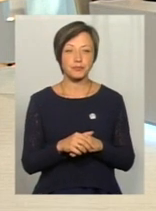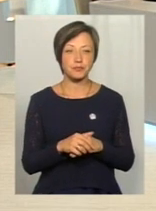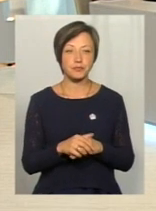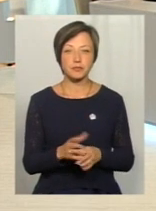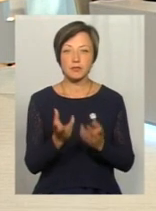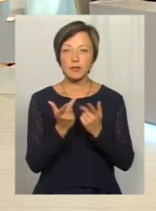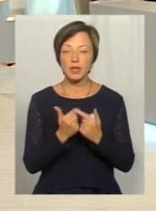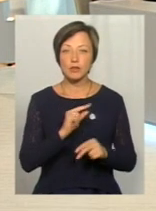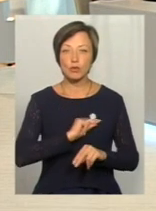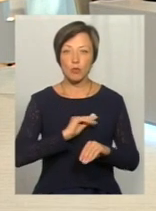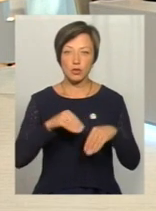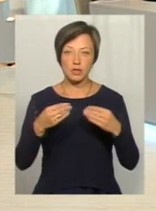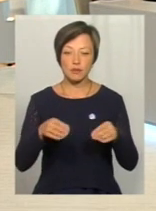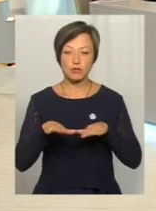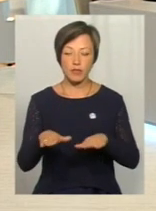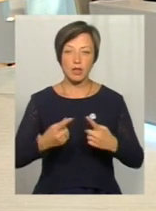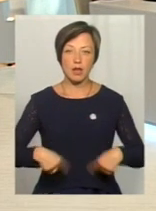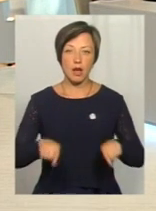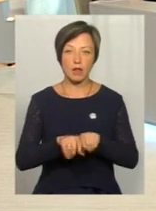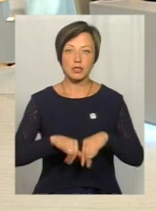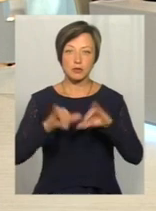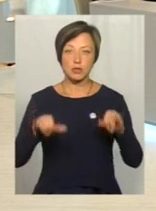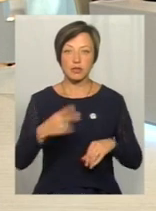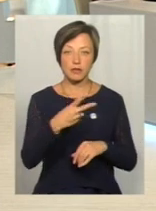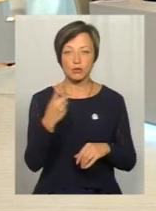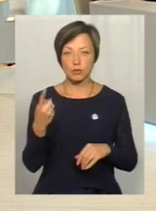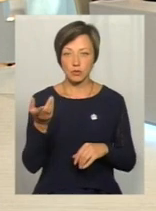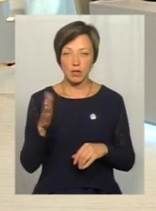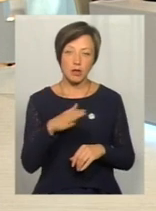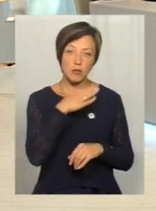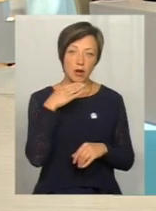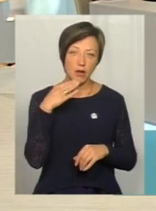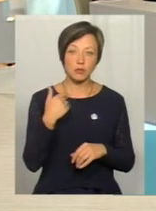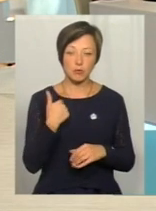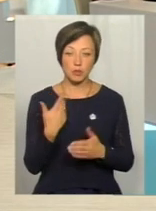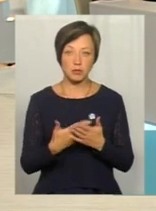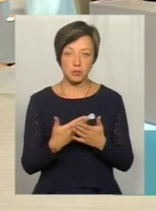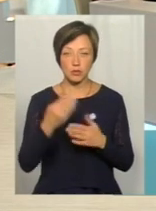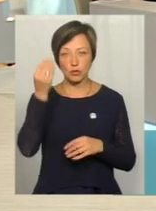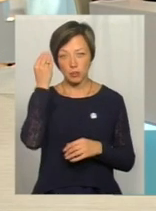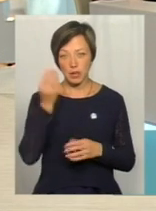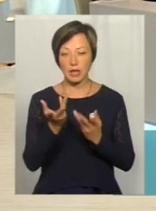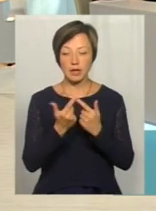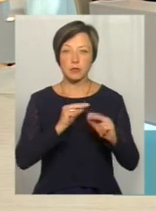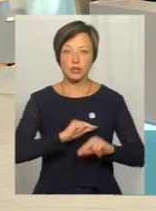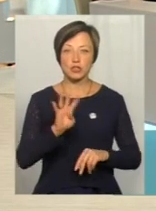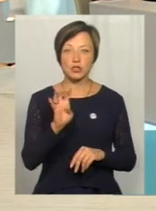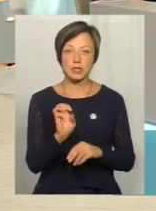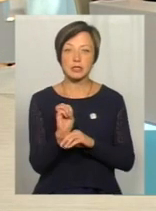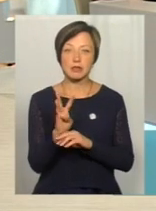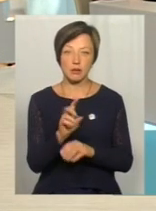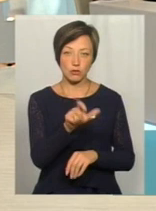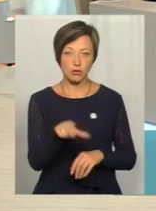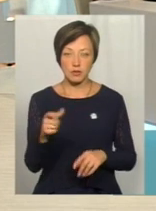кількість роботодавців в швейної галузі збільшилась на 21. Не знаю, чи багато, але, як на мене, і кількість працівників на 413.